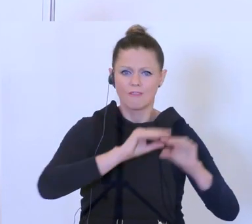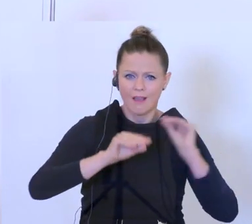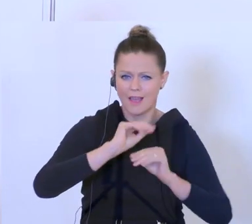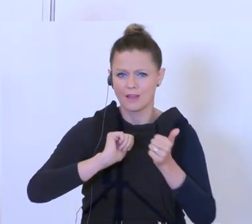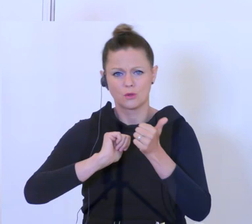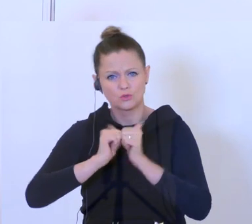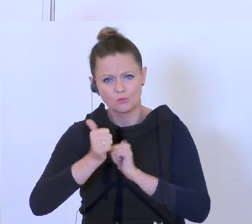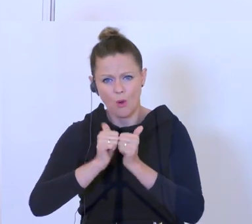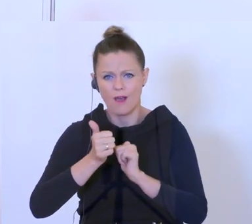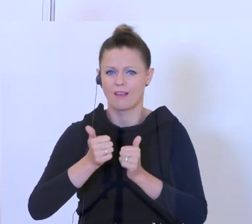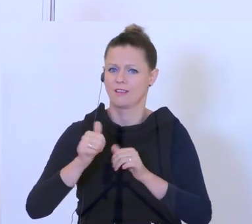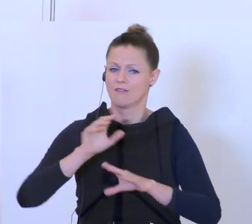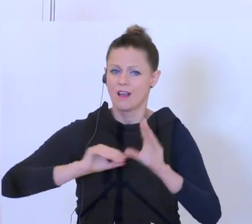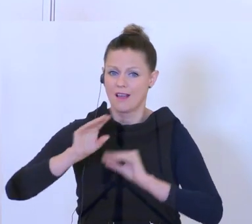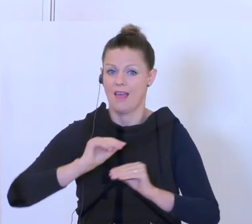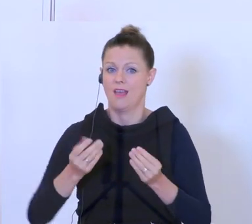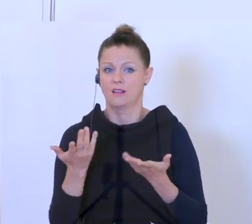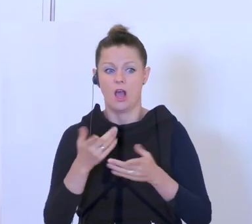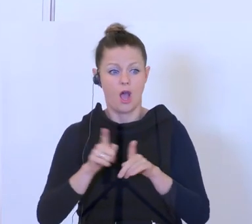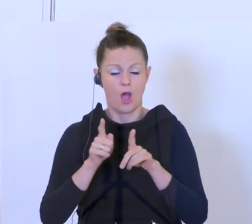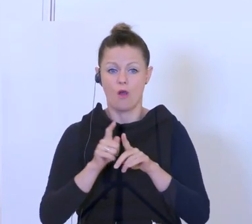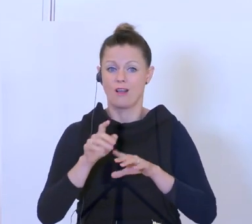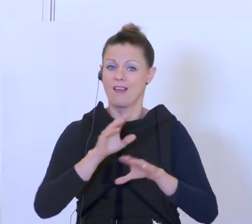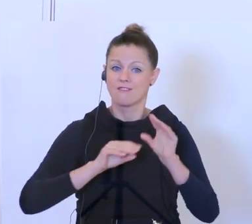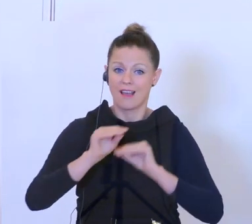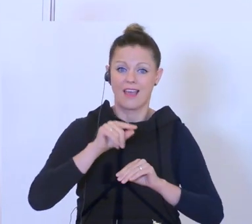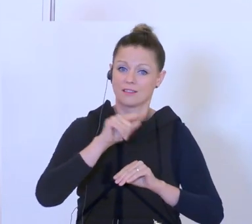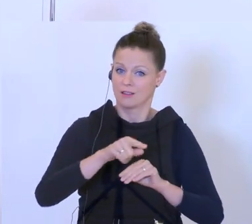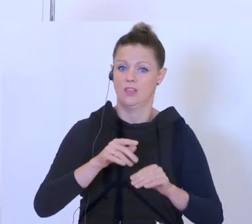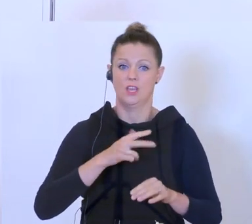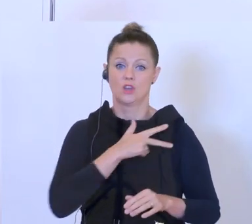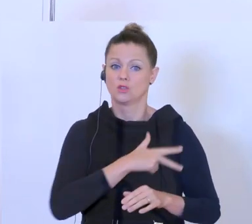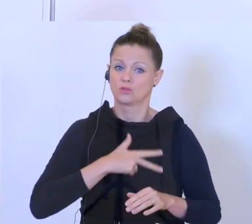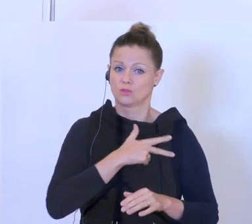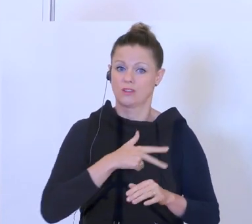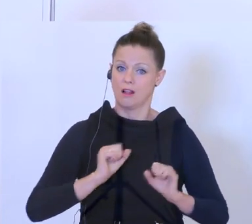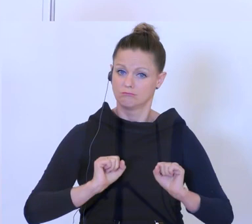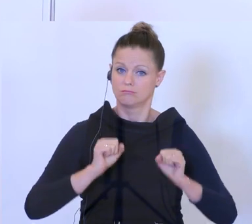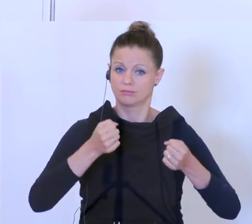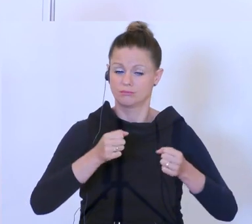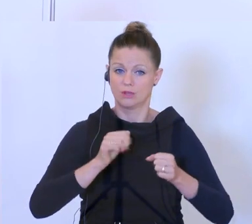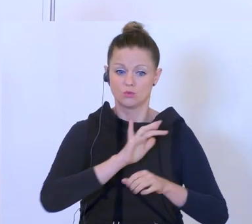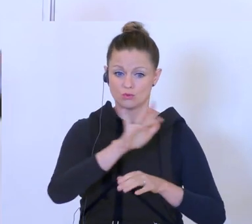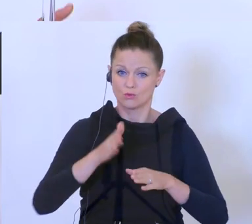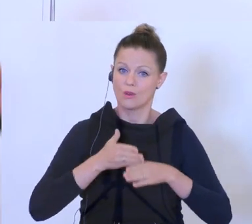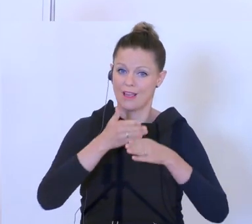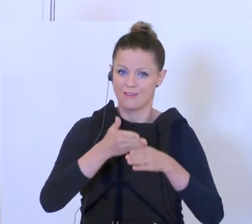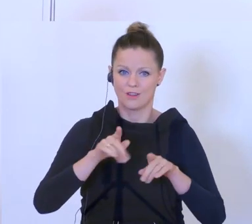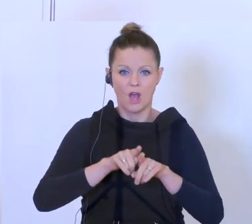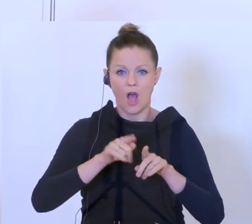Sportvereine bis zu den Vereinen, die sich sozial engagieren und anderen helfen. Ja auch im Ausland, wenn Sie so wollen,